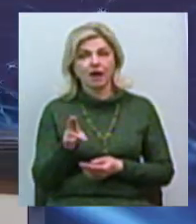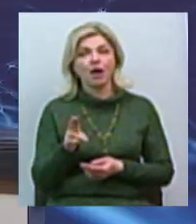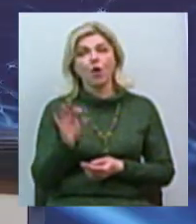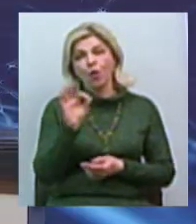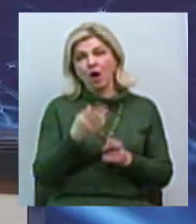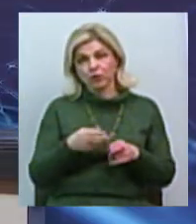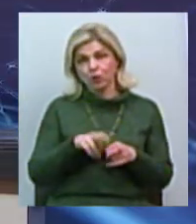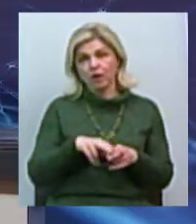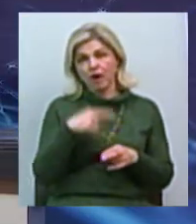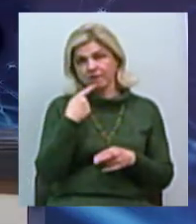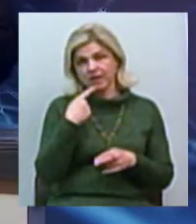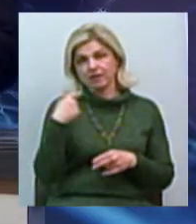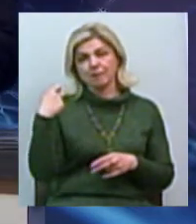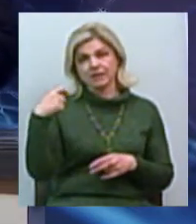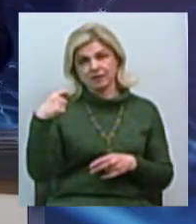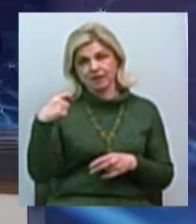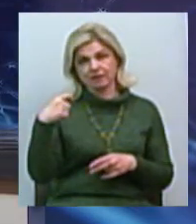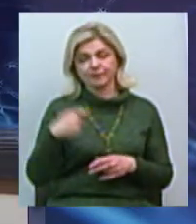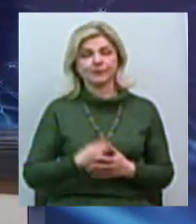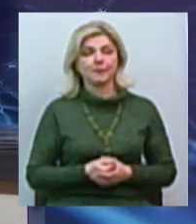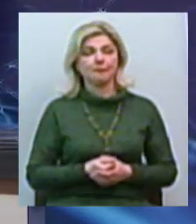Ну, представити себе, що, дійсно,